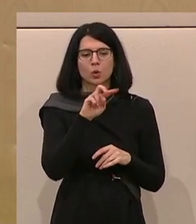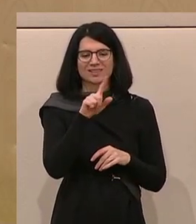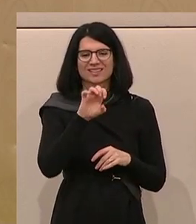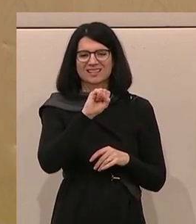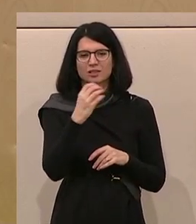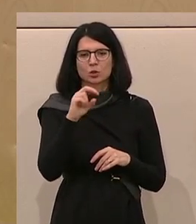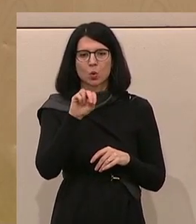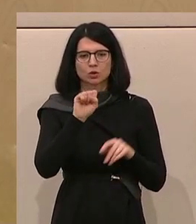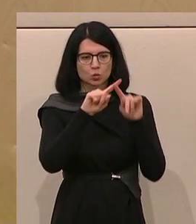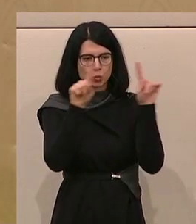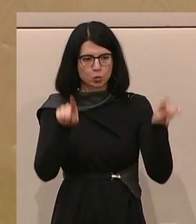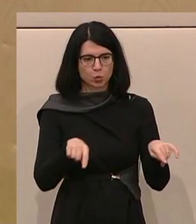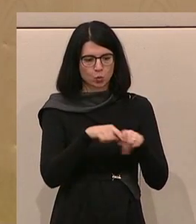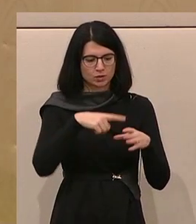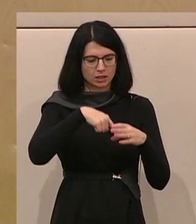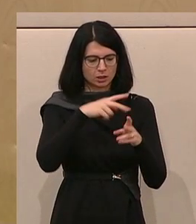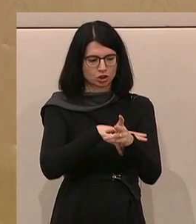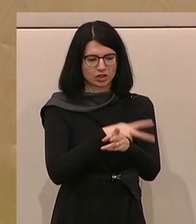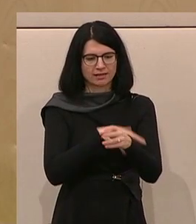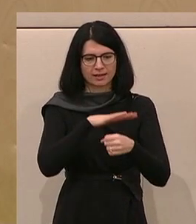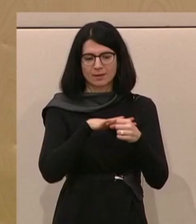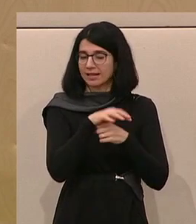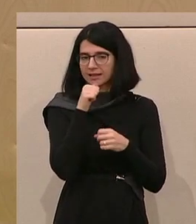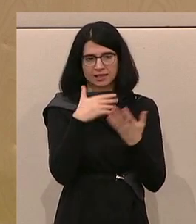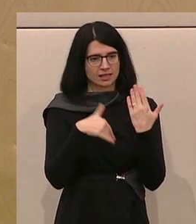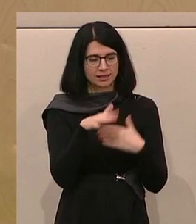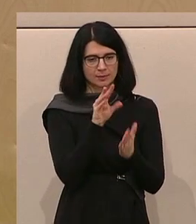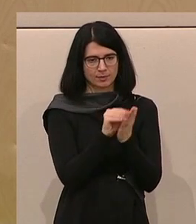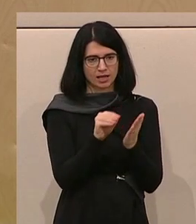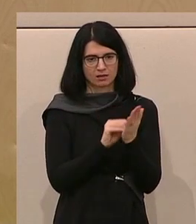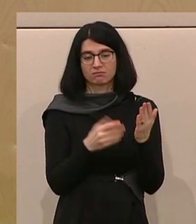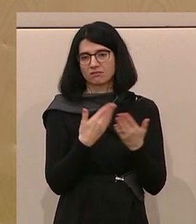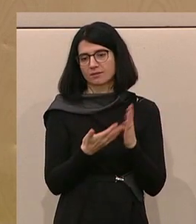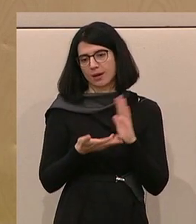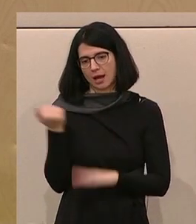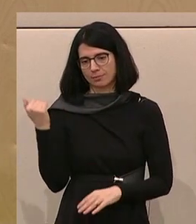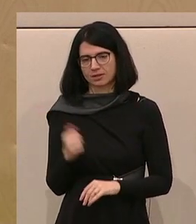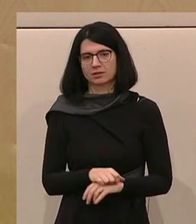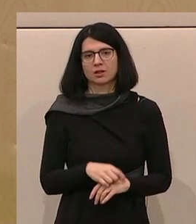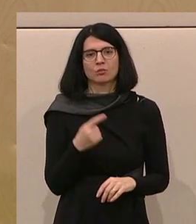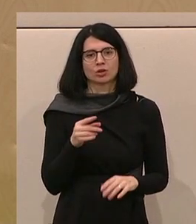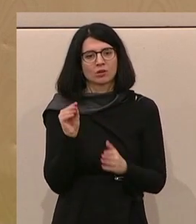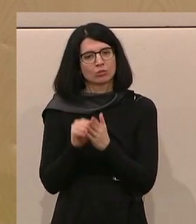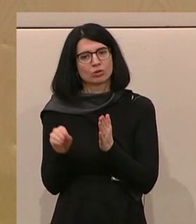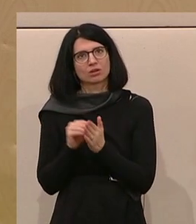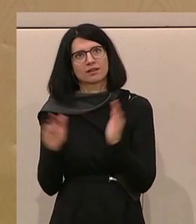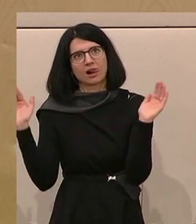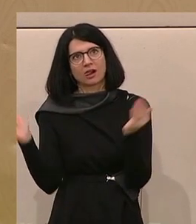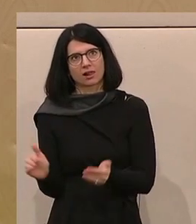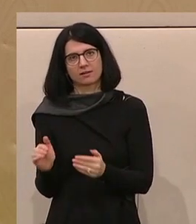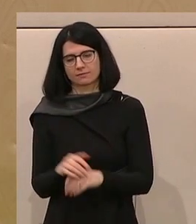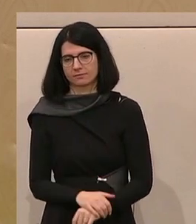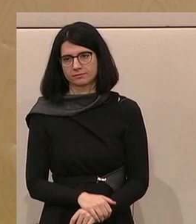Bereich nicht mehr ausgestellt werden und einfach entfallen. Eine Entbürokratisierung im